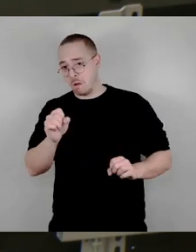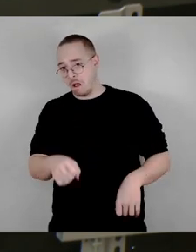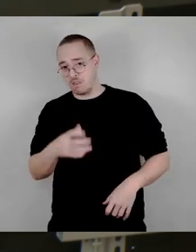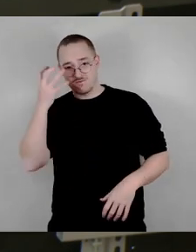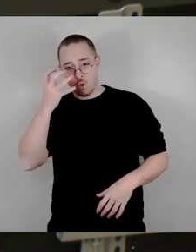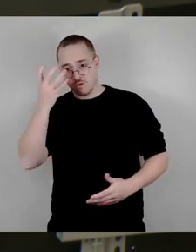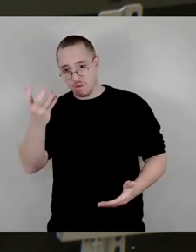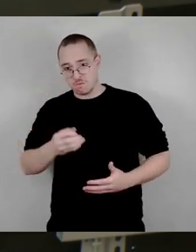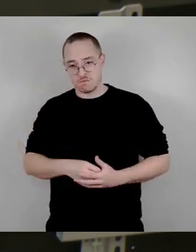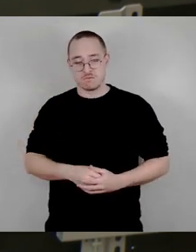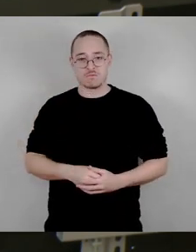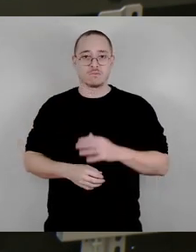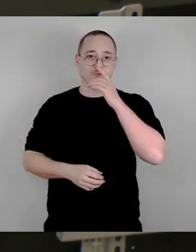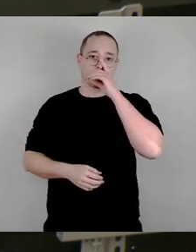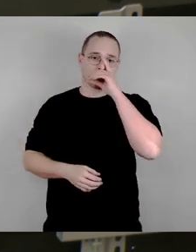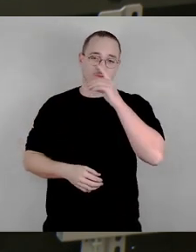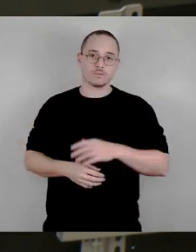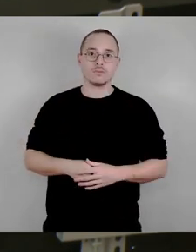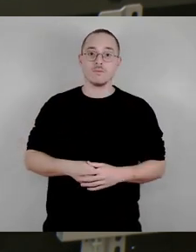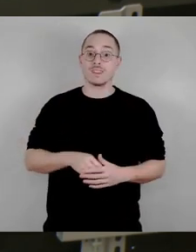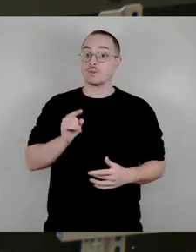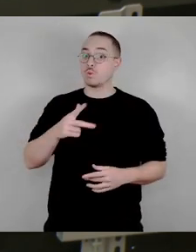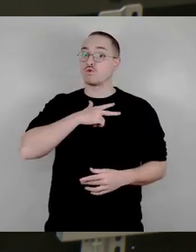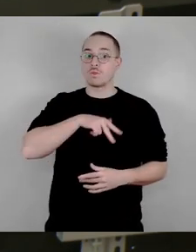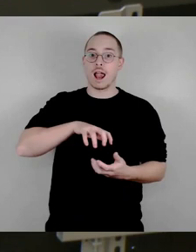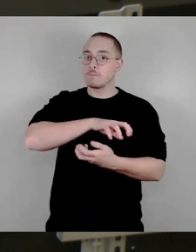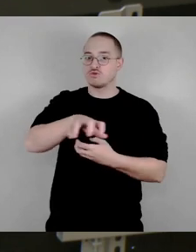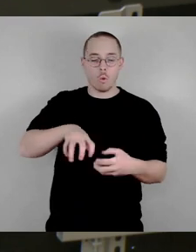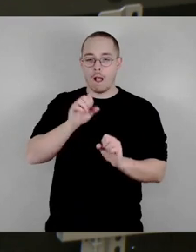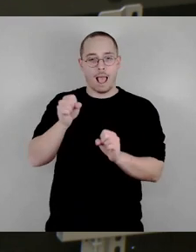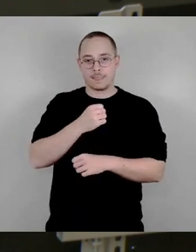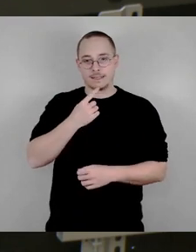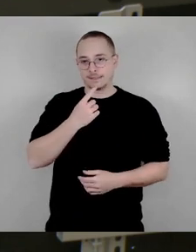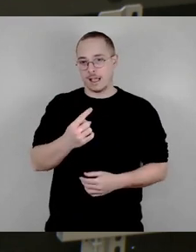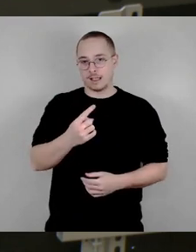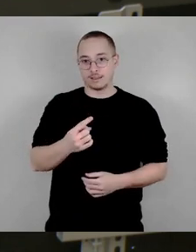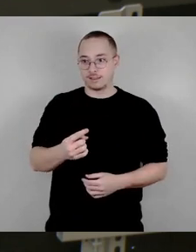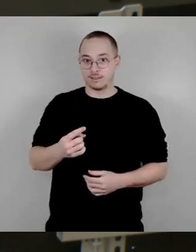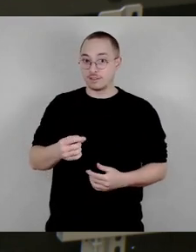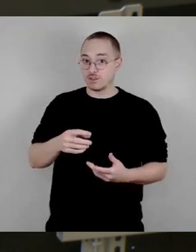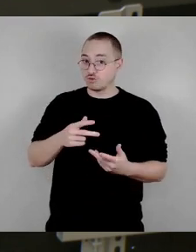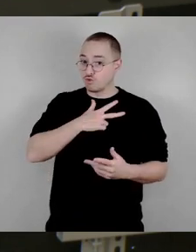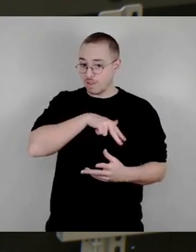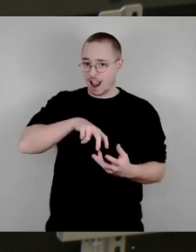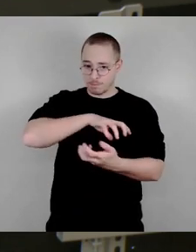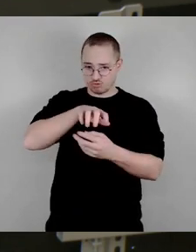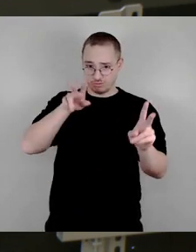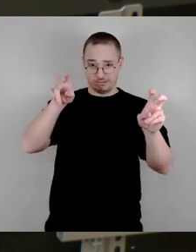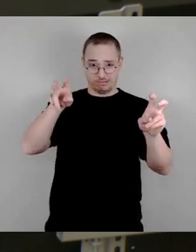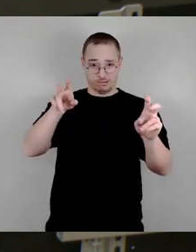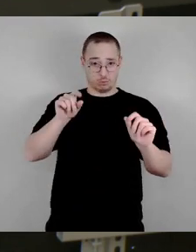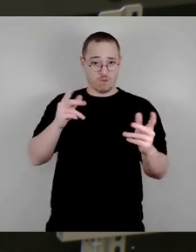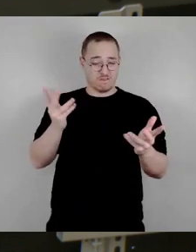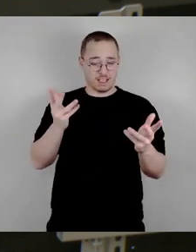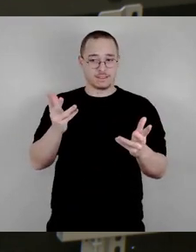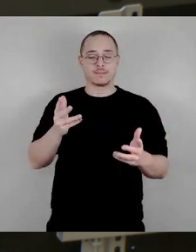dort selber als WID handlungsfähig ist. Und eine Mischung wird natürlich auch gebracht durch die